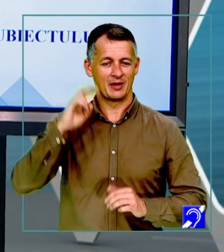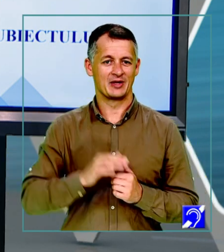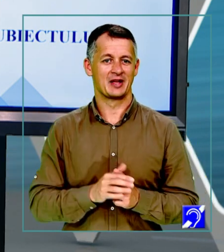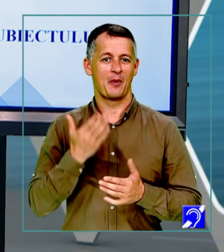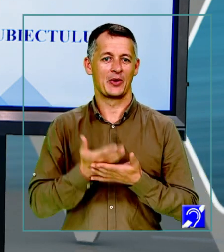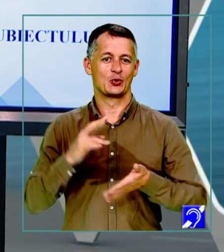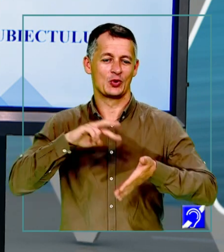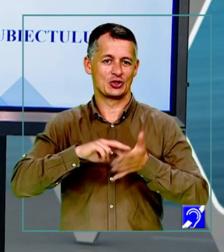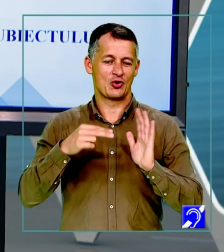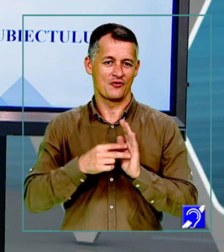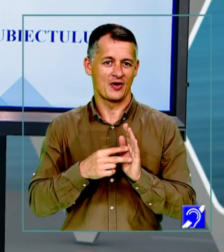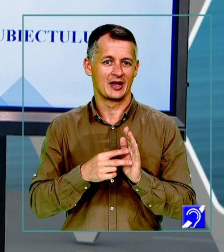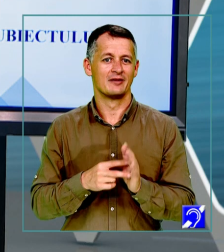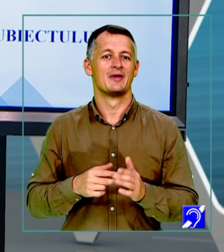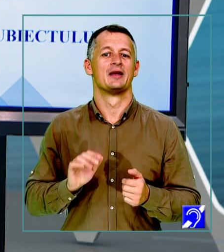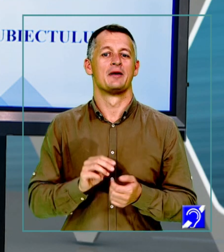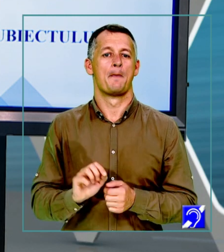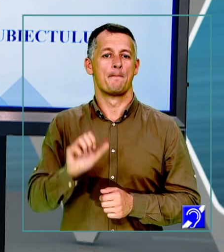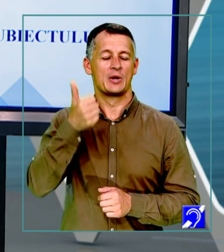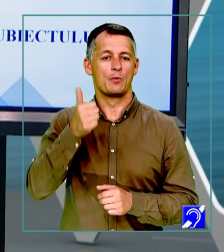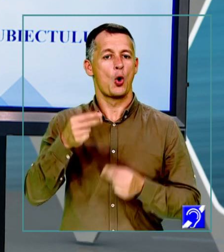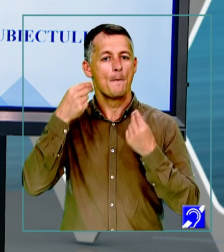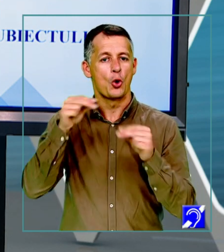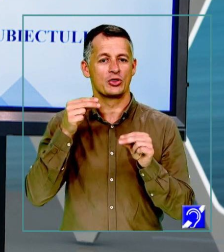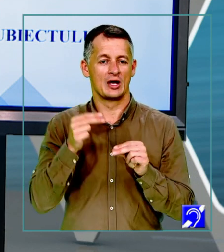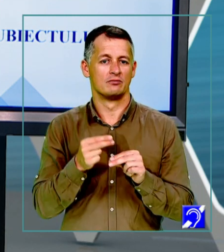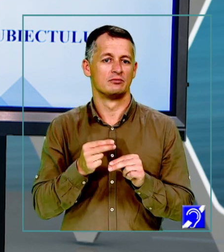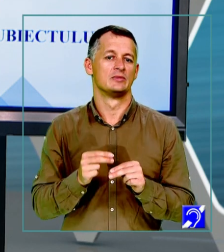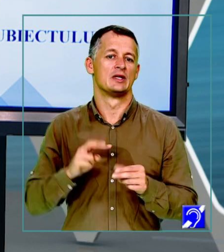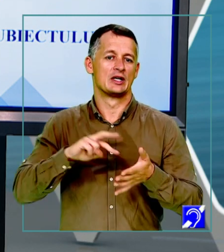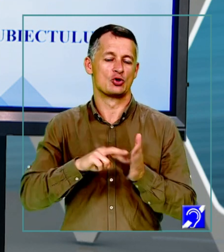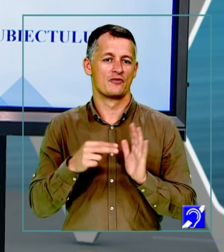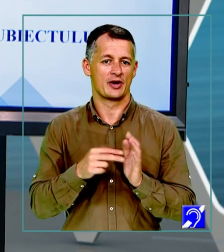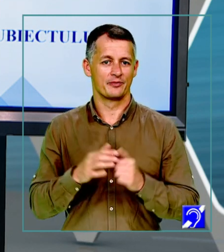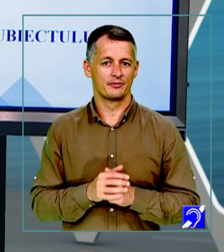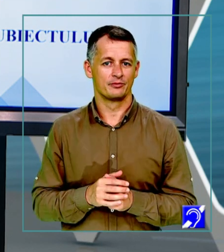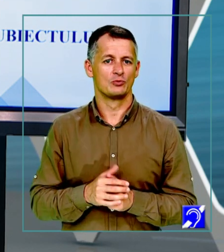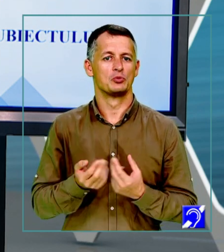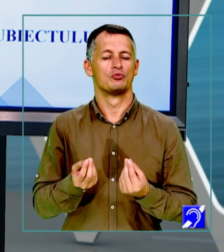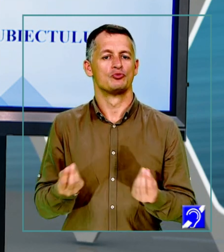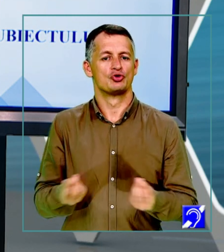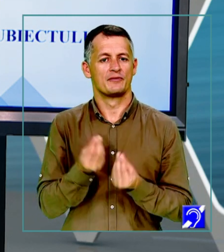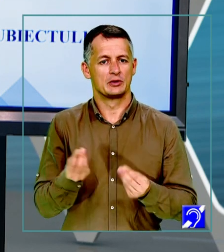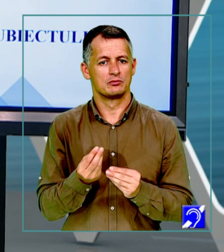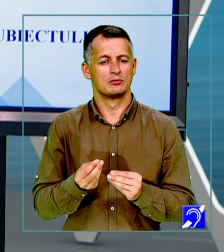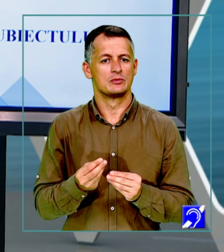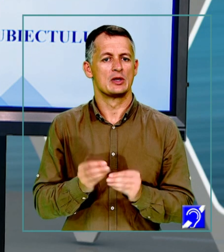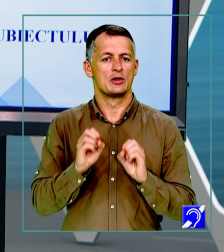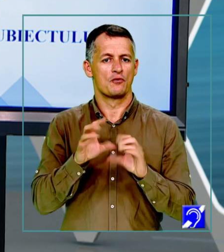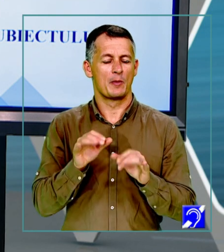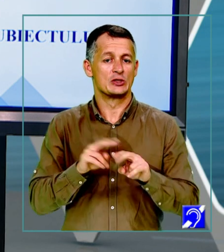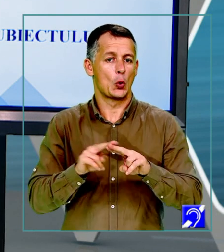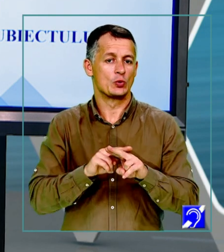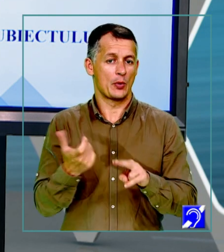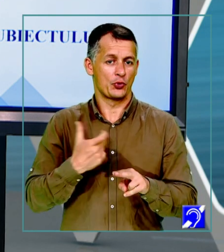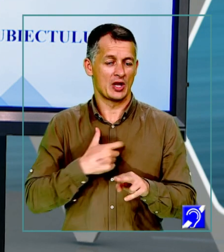națională propus de Ministerul Educației și Cercetării. Încerc să vă dau astăzi câteva sugestii despre cum s-ar putea aborda un astfel de